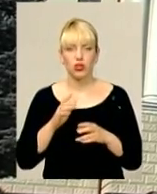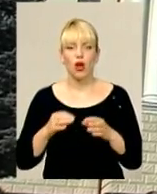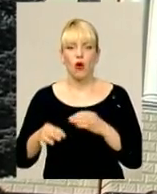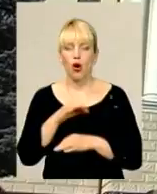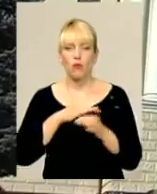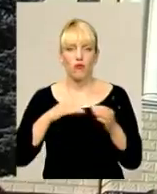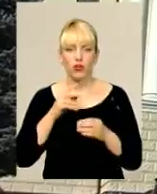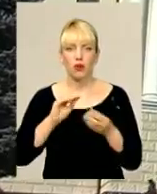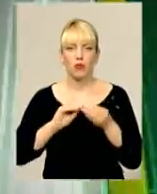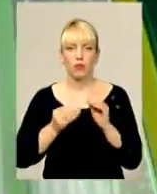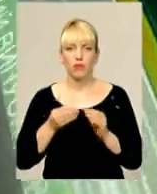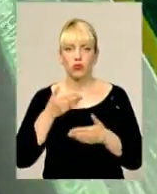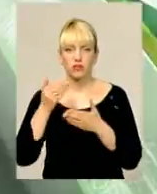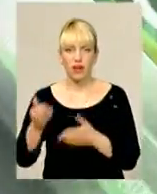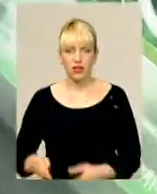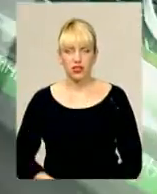проблемного звернення.